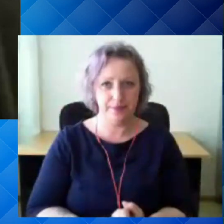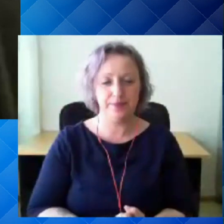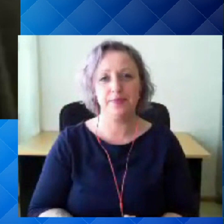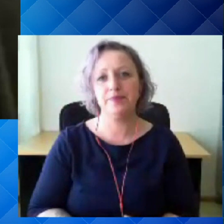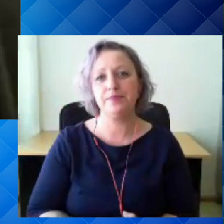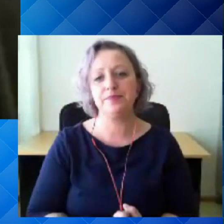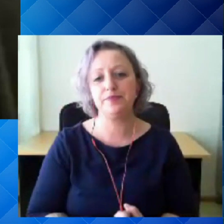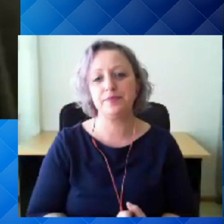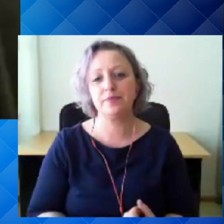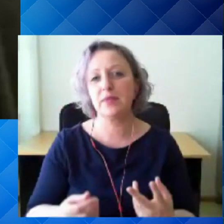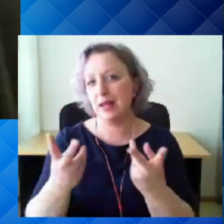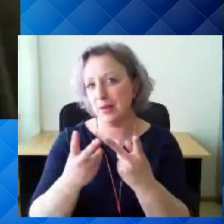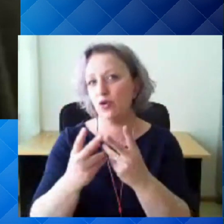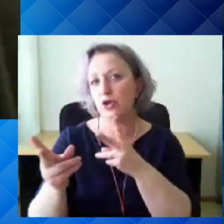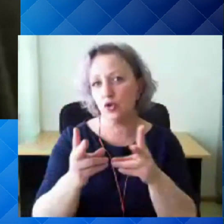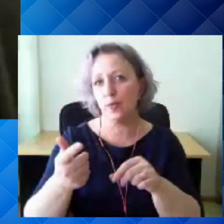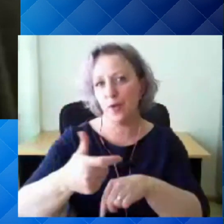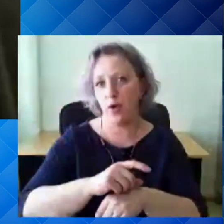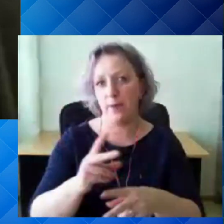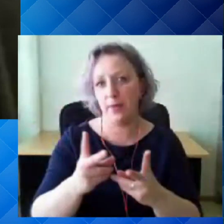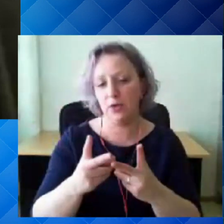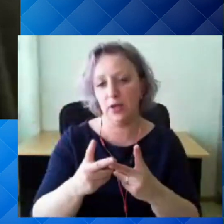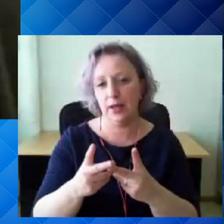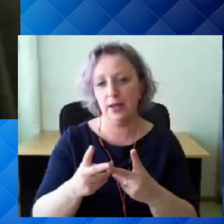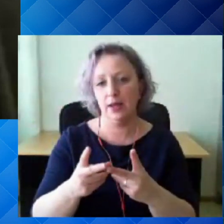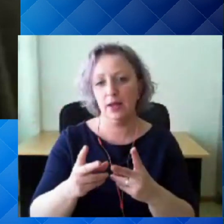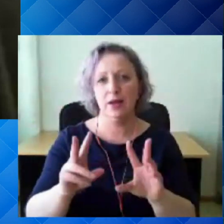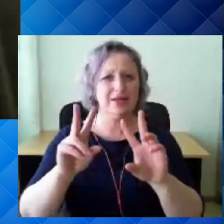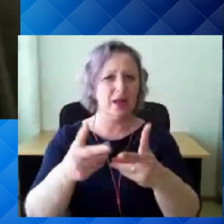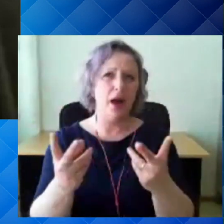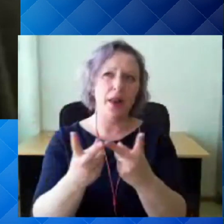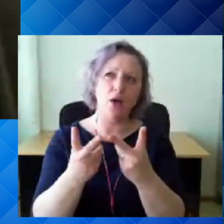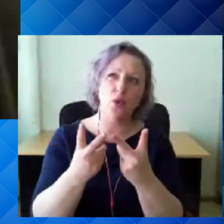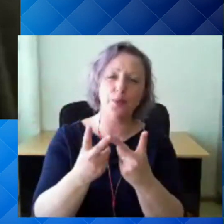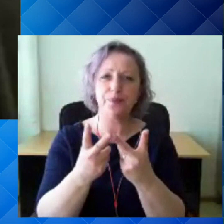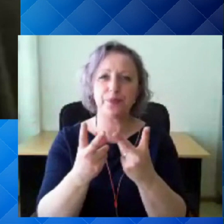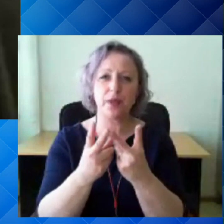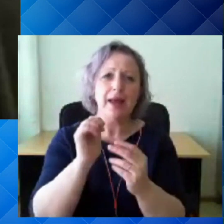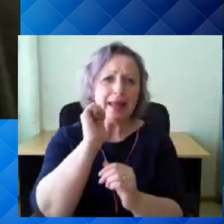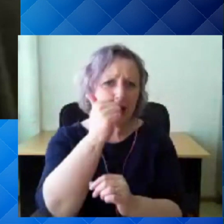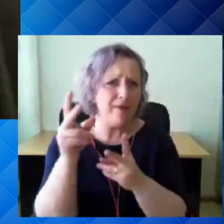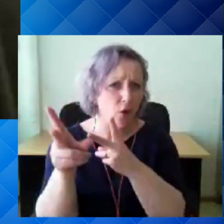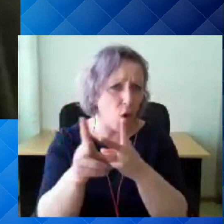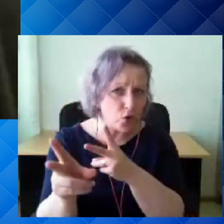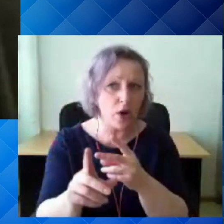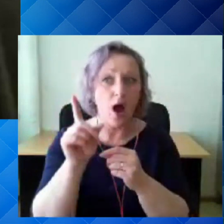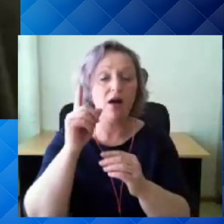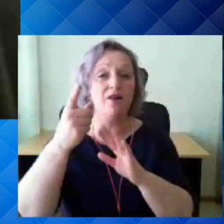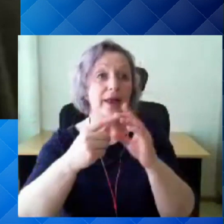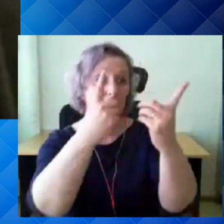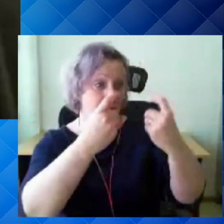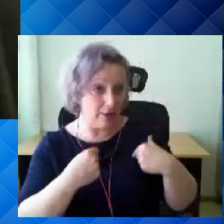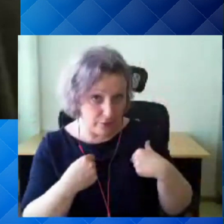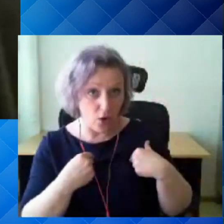Seda viisi siis teostatakse peamiselt ka, et just selline igapäevane kontroll, aga kui tulevad vihjed, siis